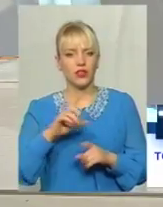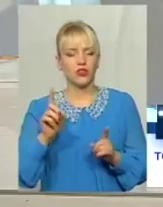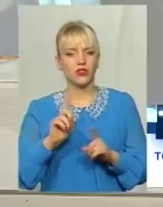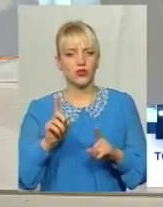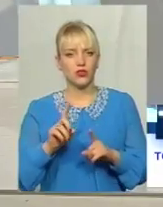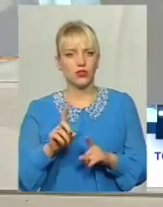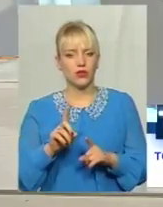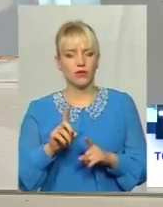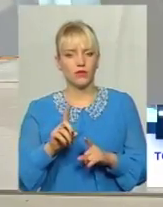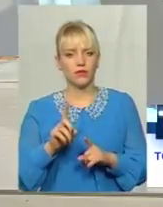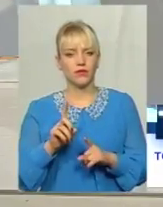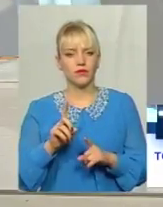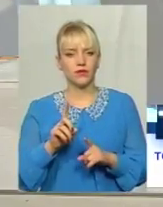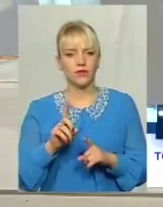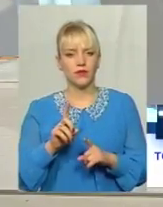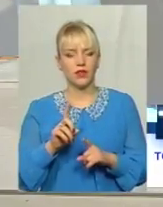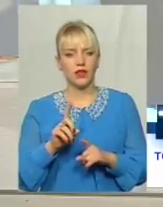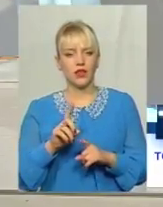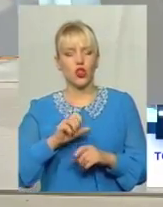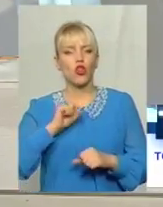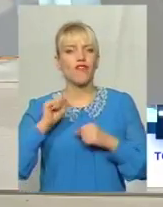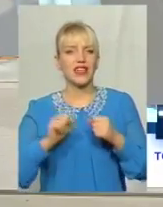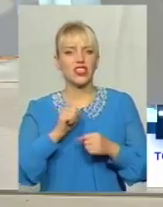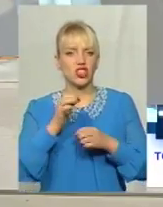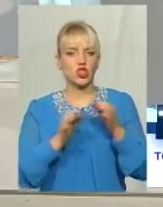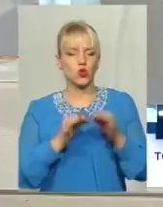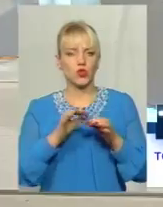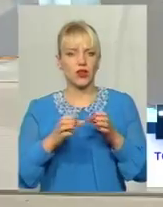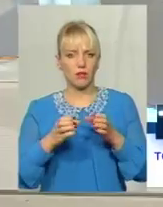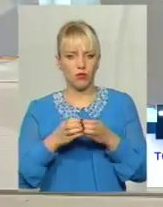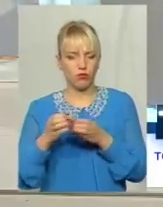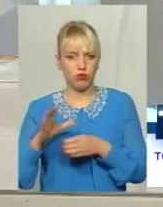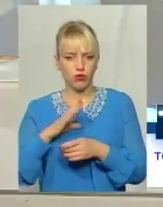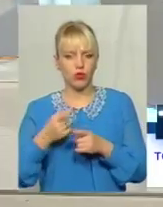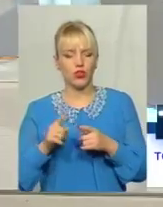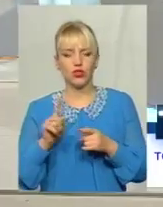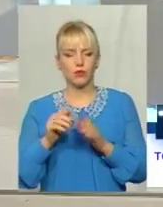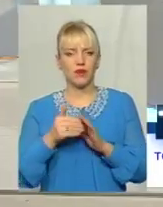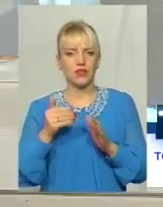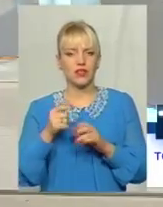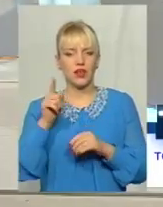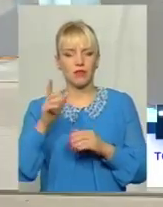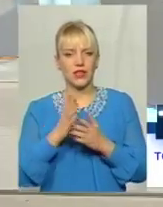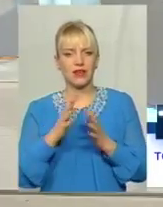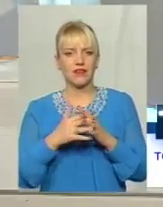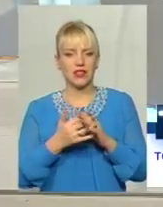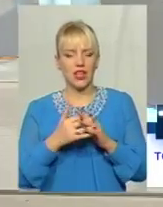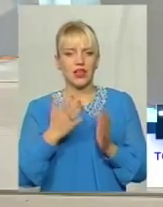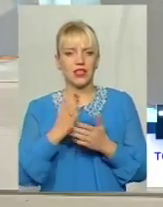повітря, не видавати за кожен раз Особливо, така спарість ціл, там є староста, там є